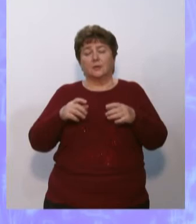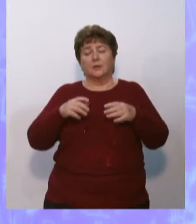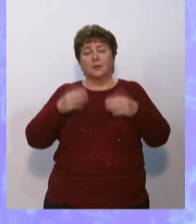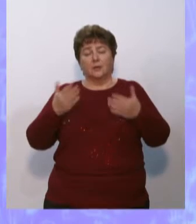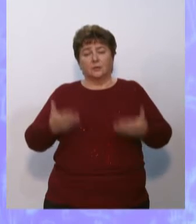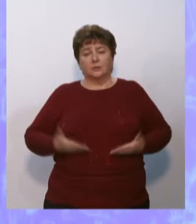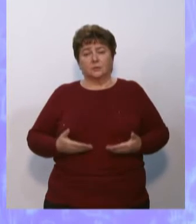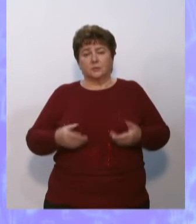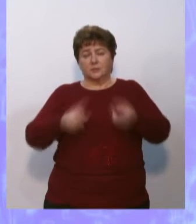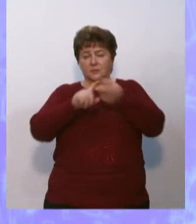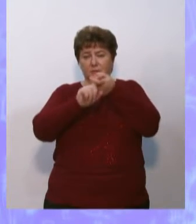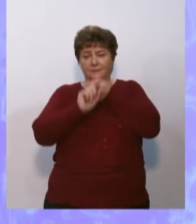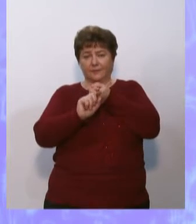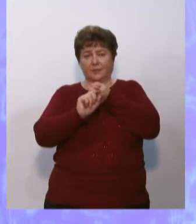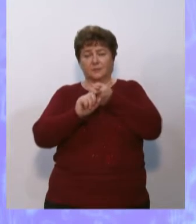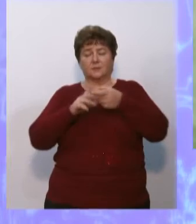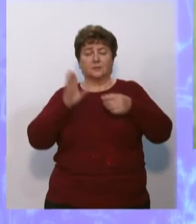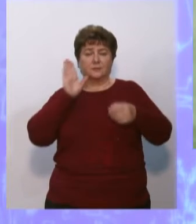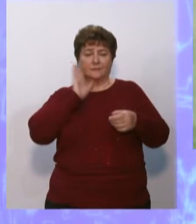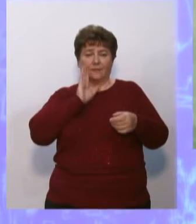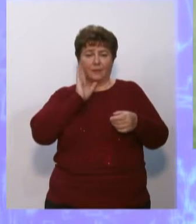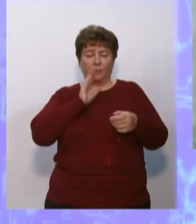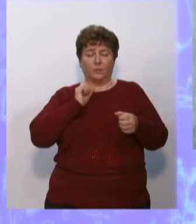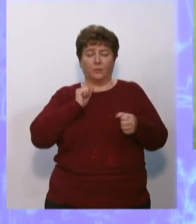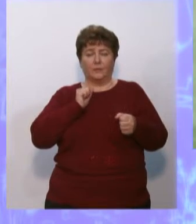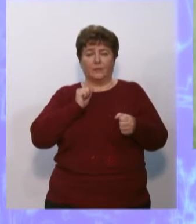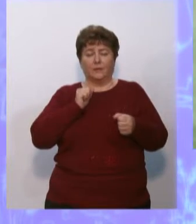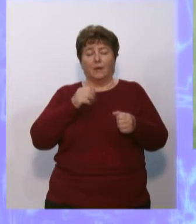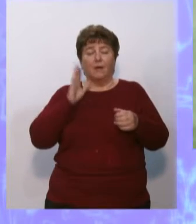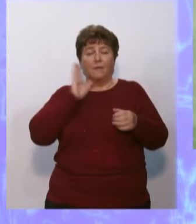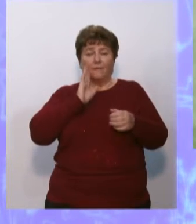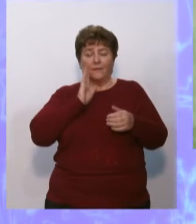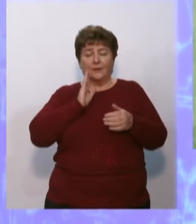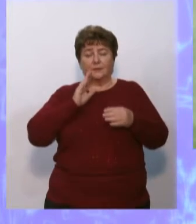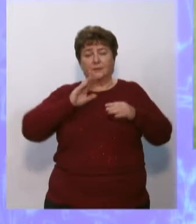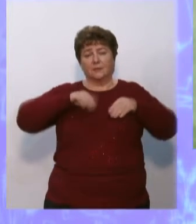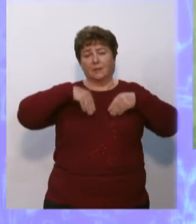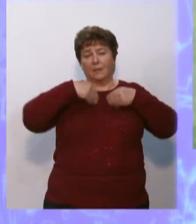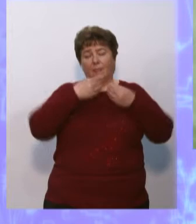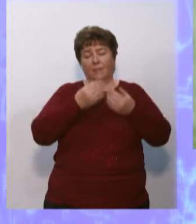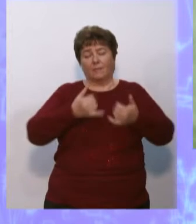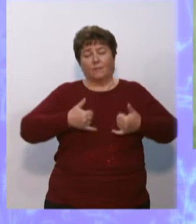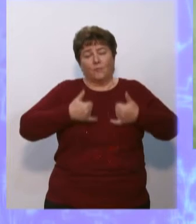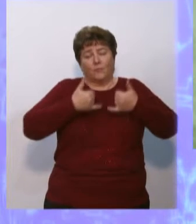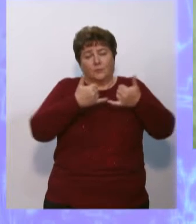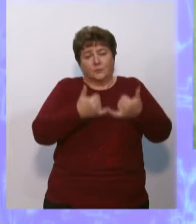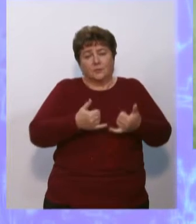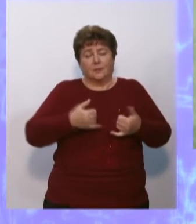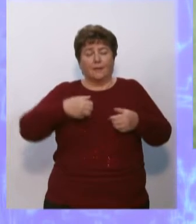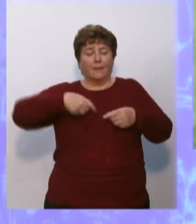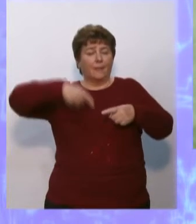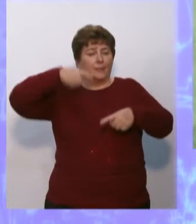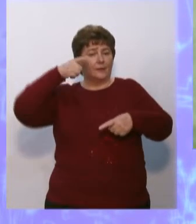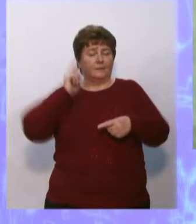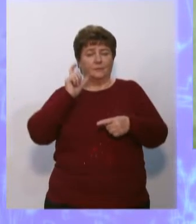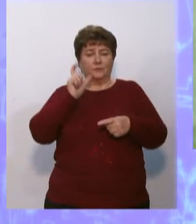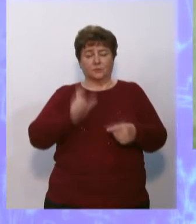неразрывно связана с водой. В воде отдавал поклон древний человек.